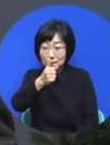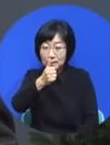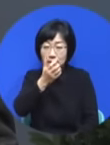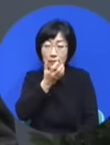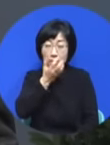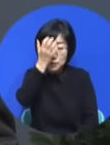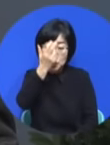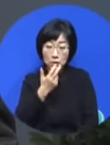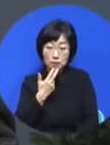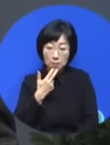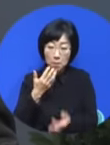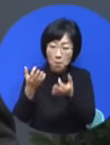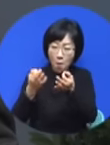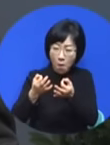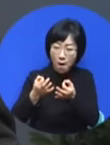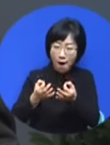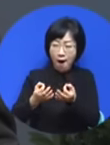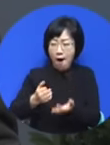상관없습니다.